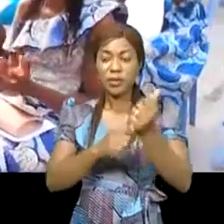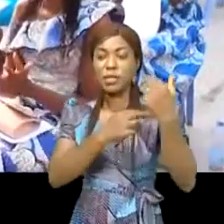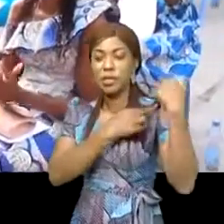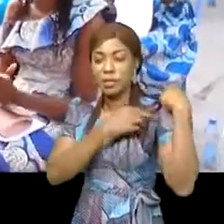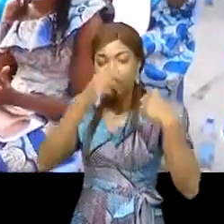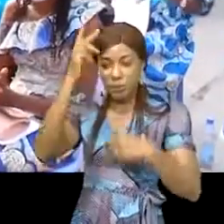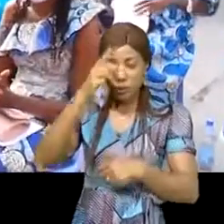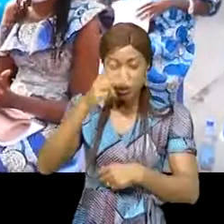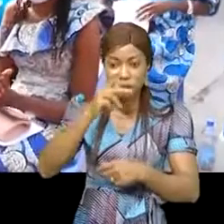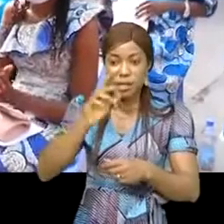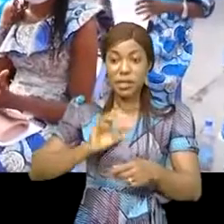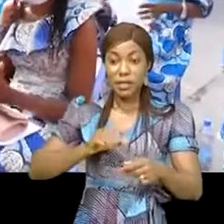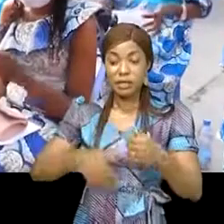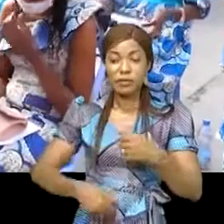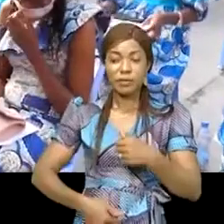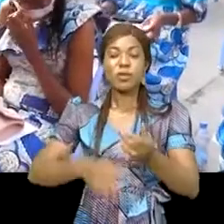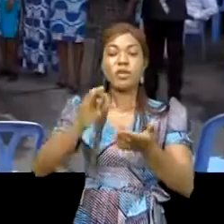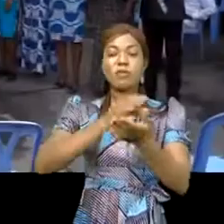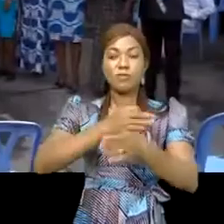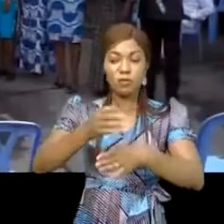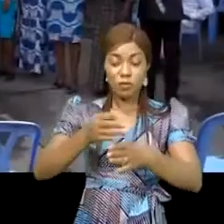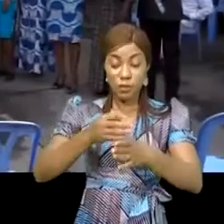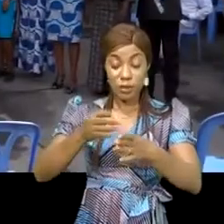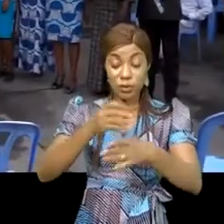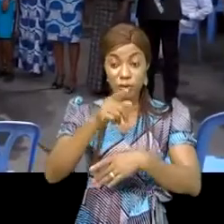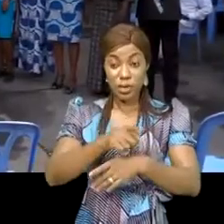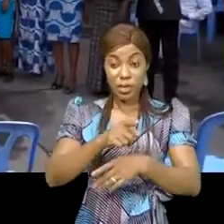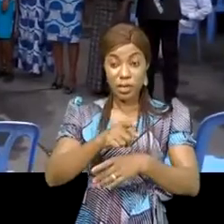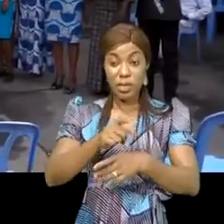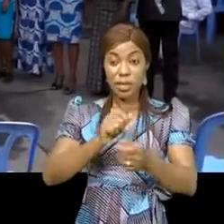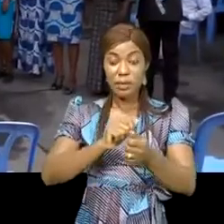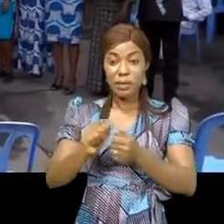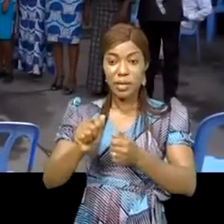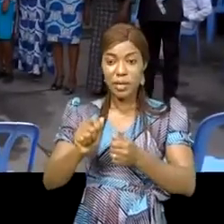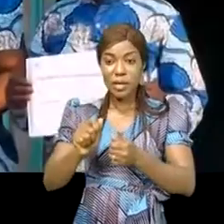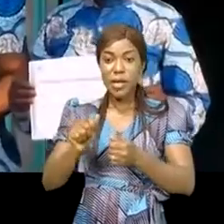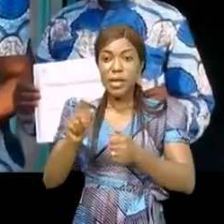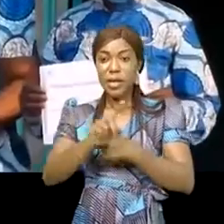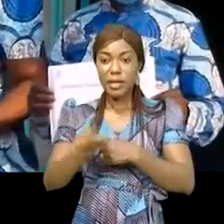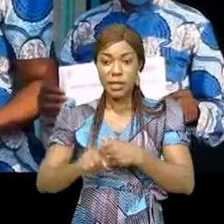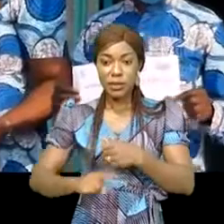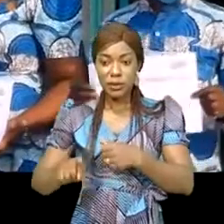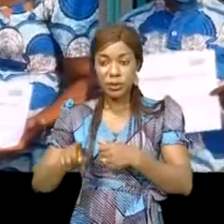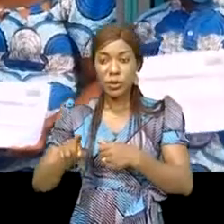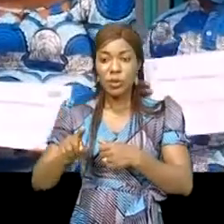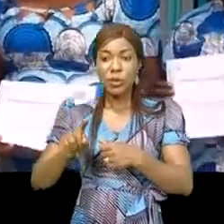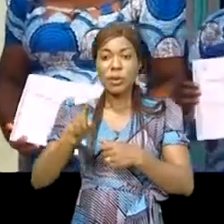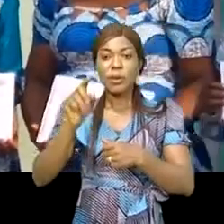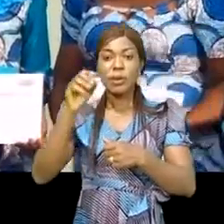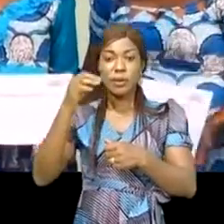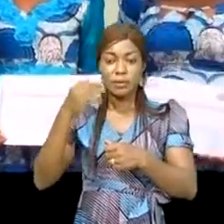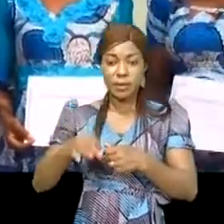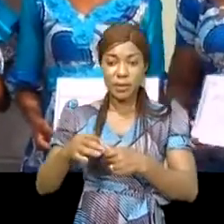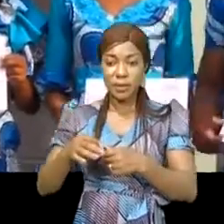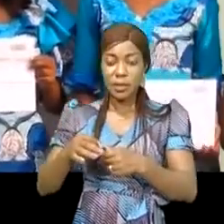commune de Kassavougou. Ces modules de formation financés par la région Bruxelles-Capitale apportent sur la création